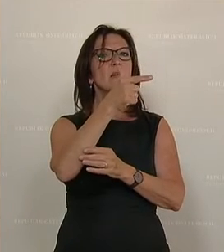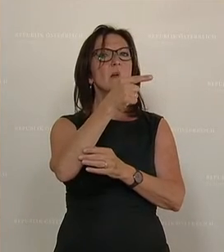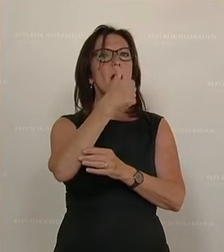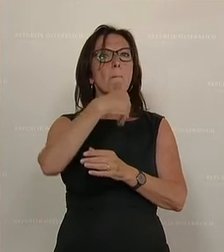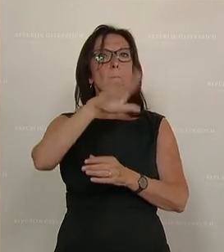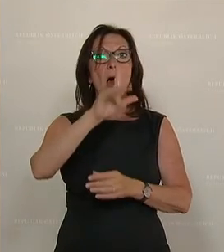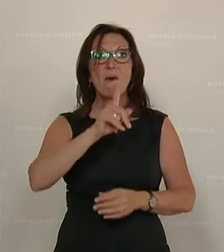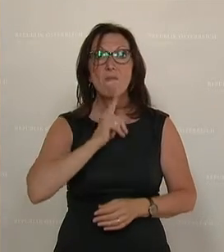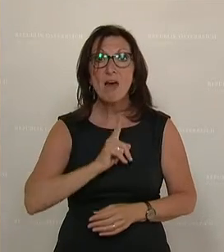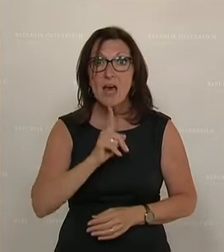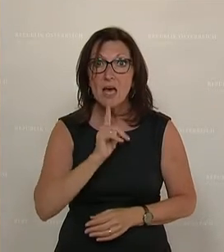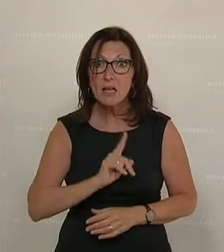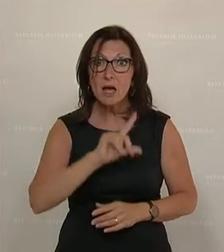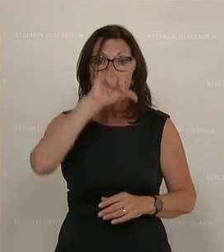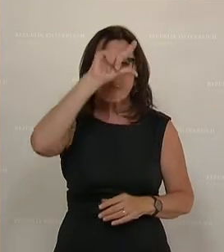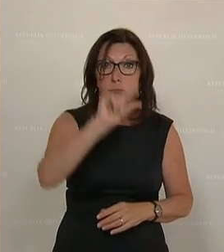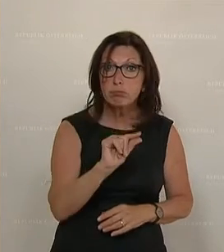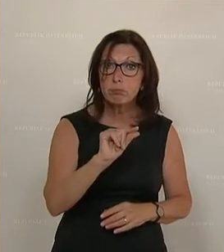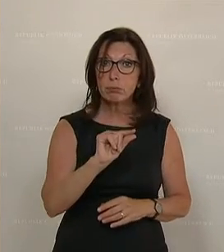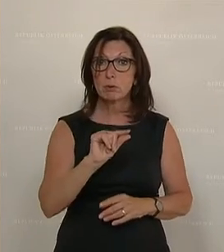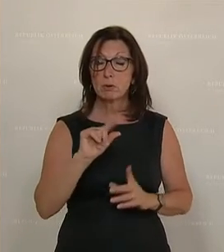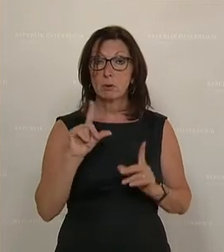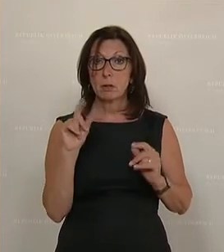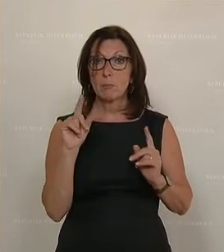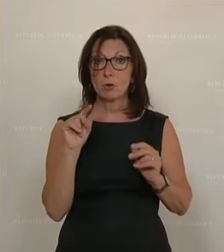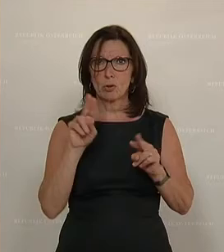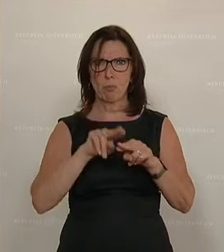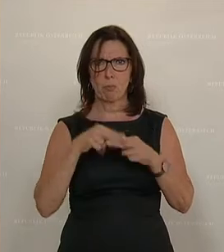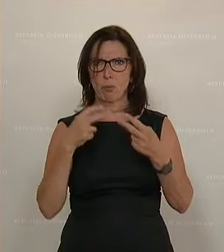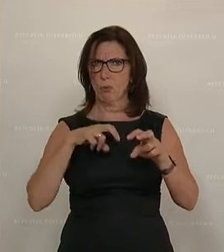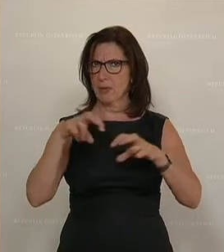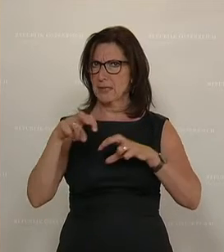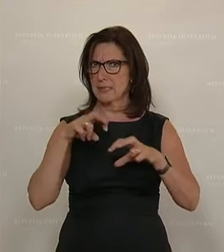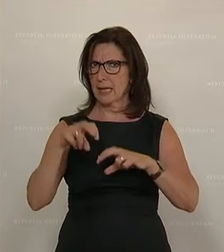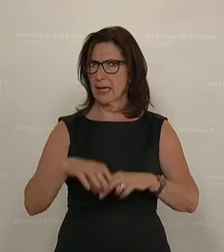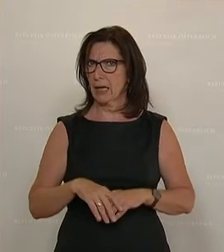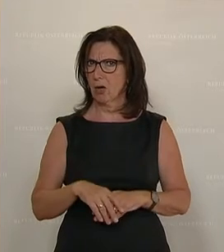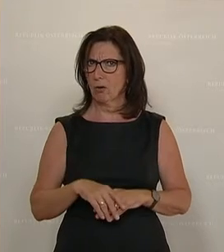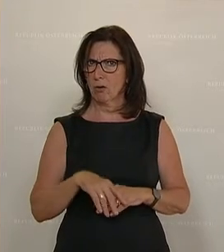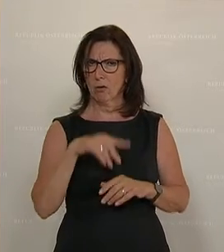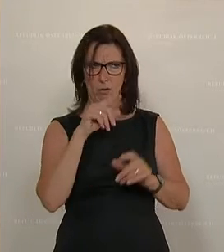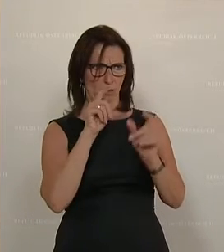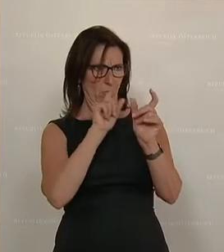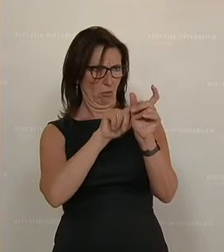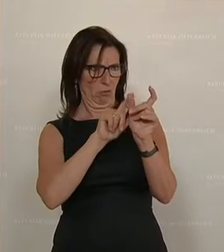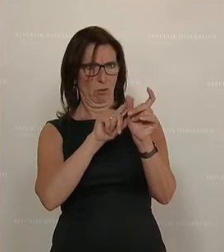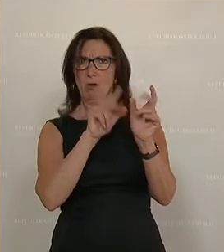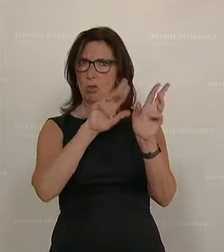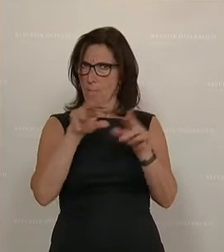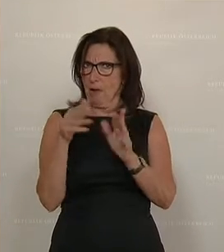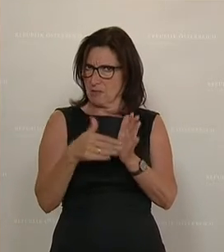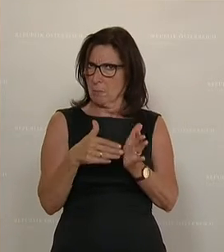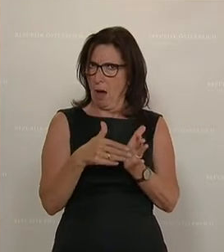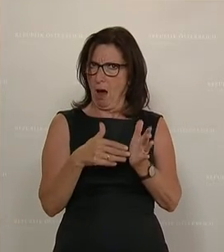werden. Niedriger. Das heißt, die Bundesregierung hat in den Feldern, wo man das brauchen würde,